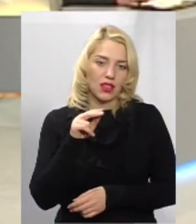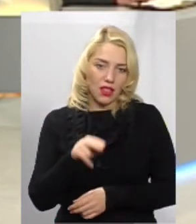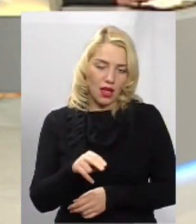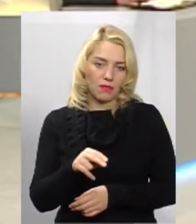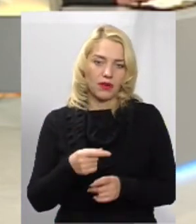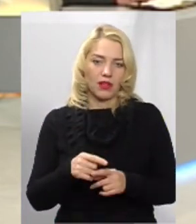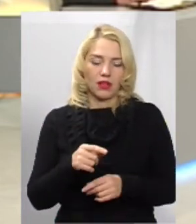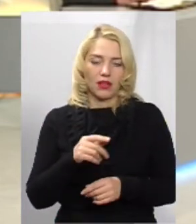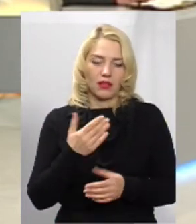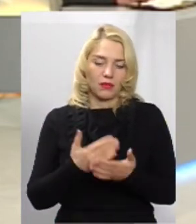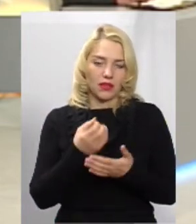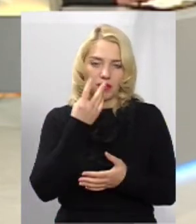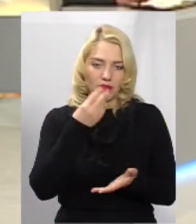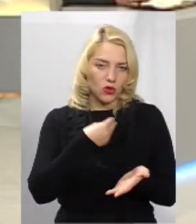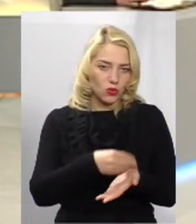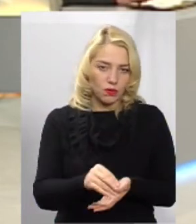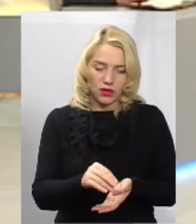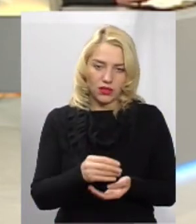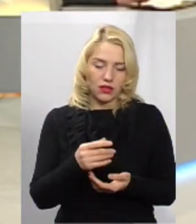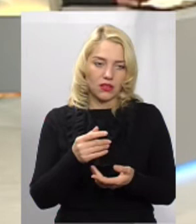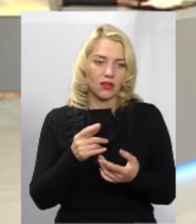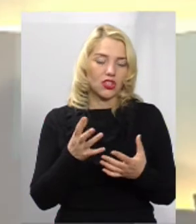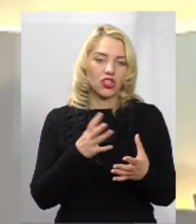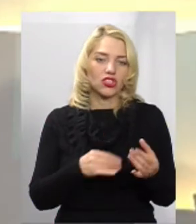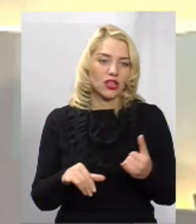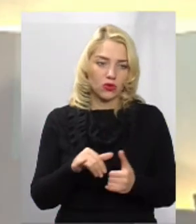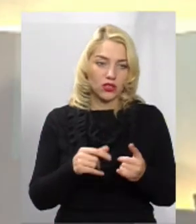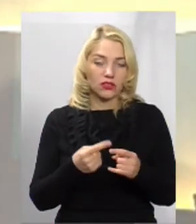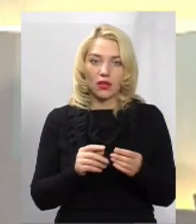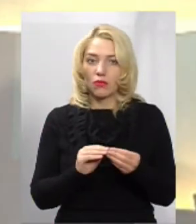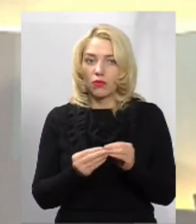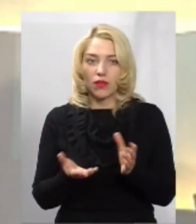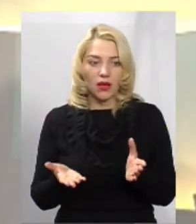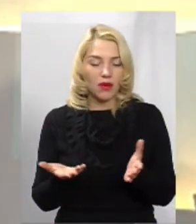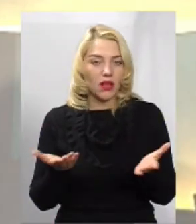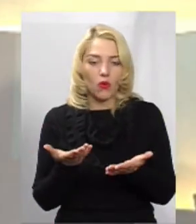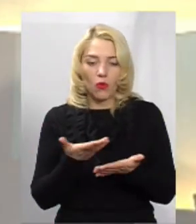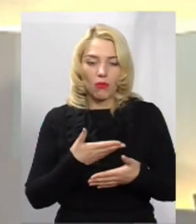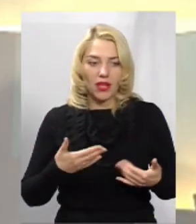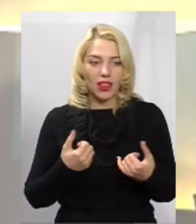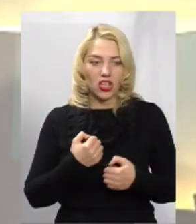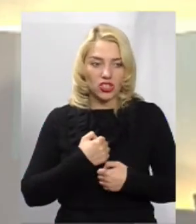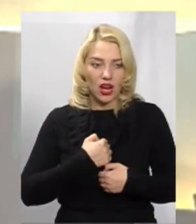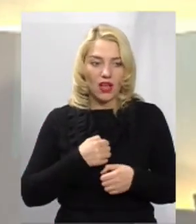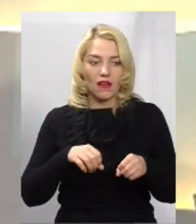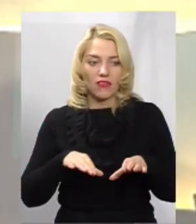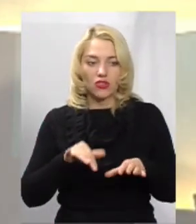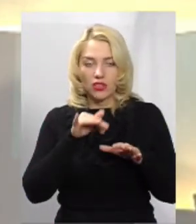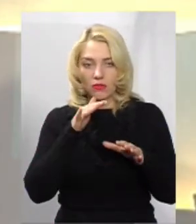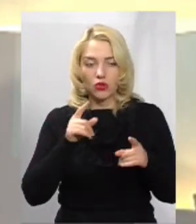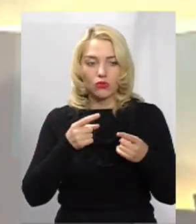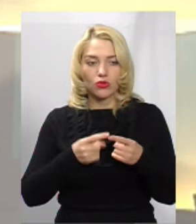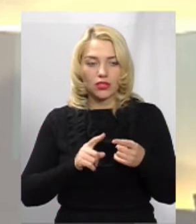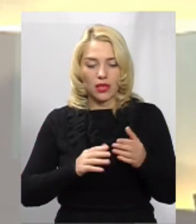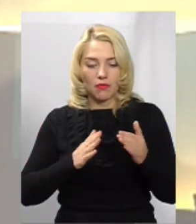підземку за квітками і ще кудись. І це вже проблема, яку, на жаль, ми сьогодні вирішити не можемо, адже прибудинкова